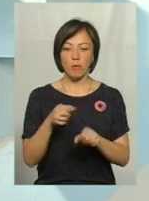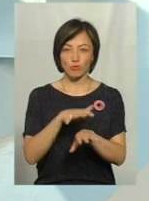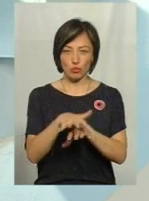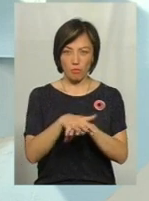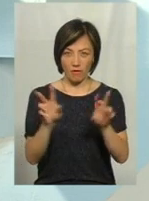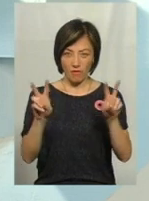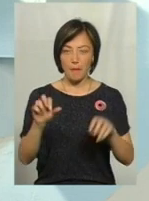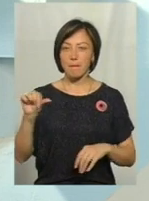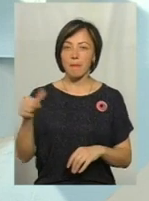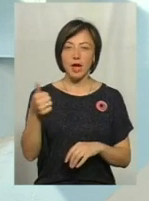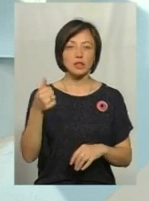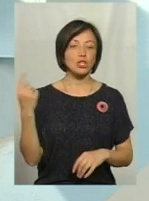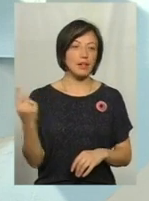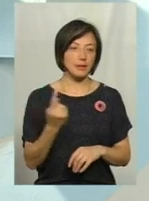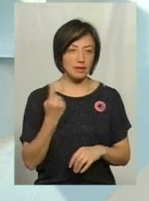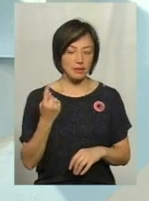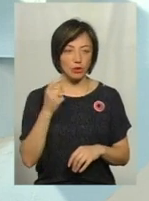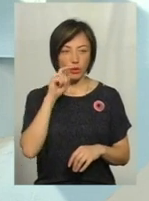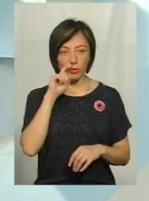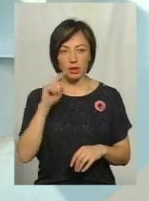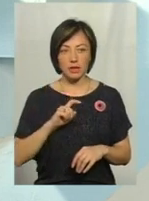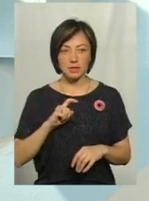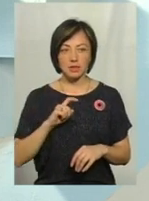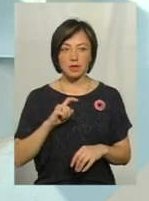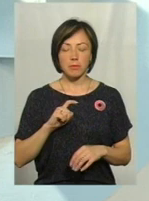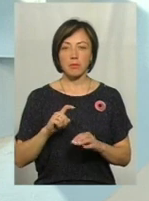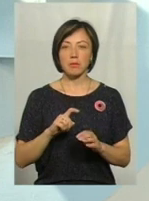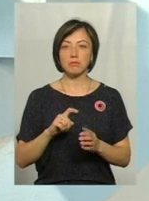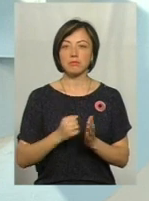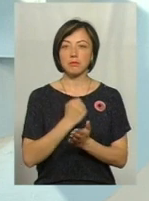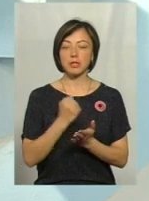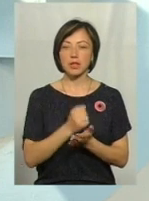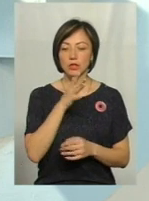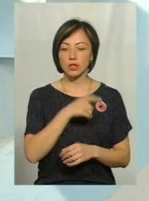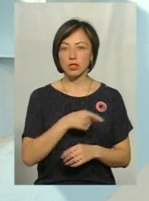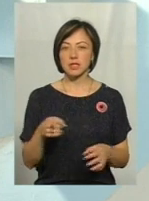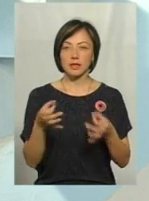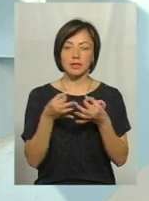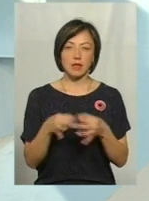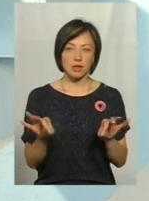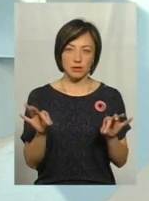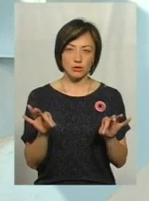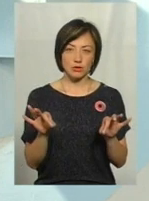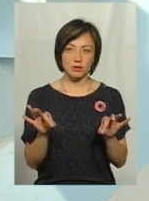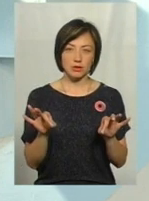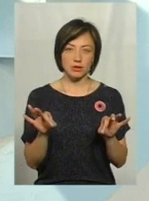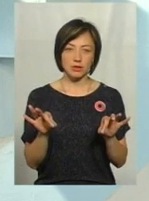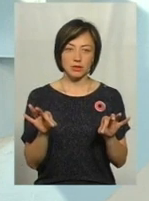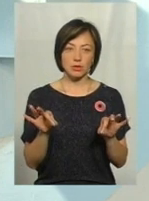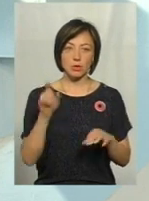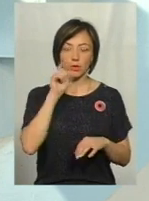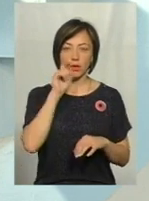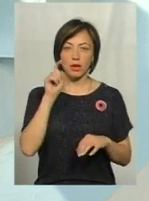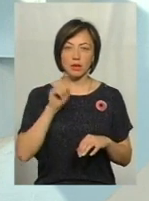перший і єдиний український виріб, який прийнятий за часи незалежної України на